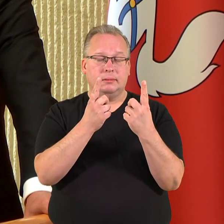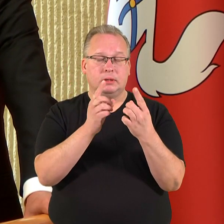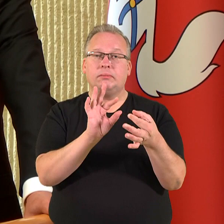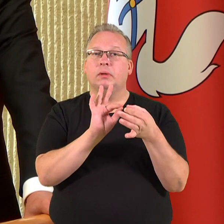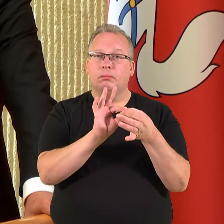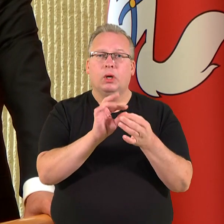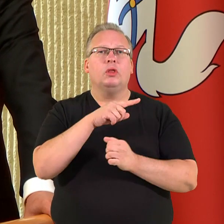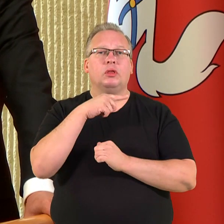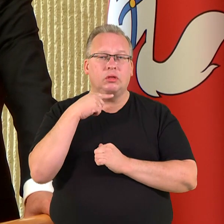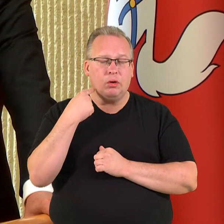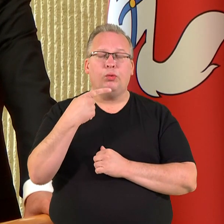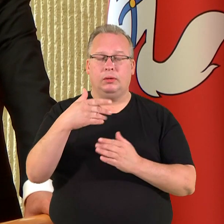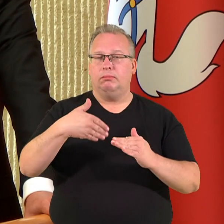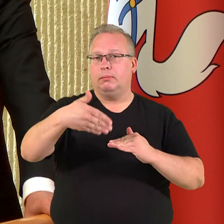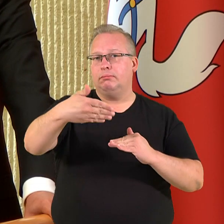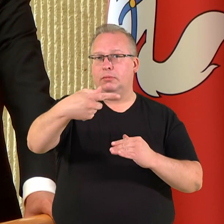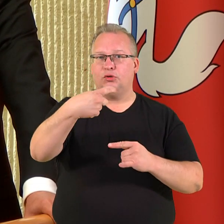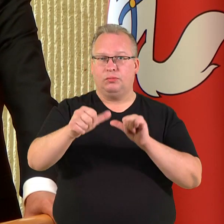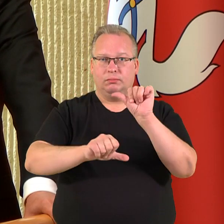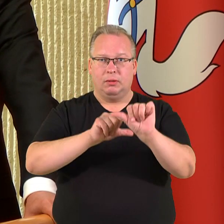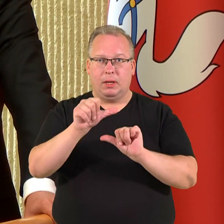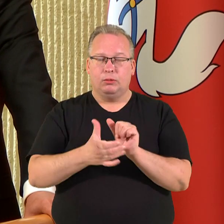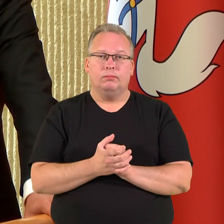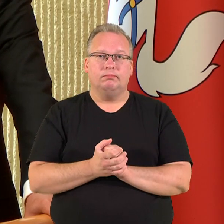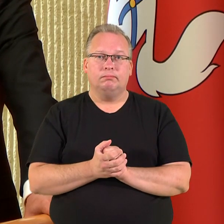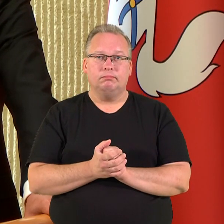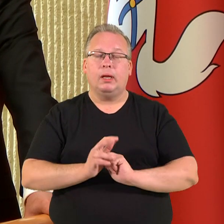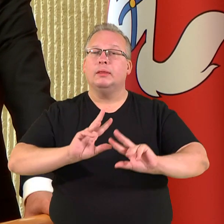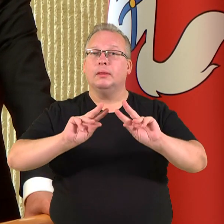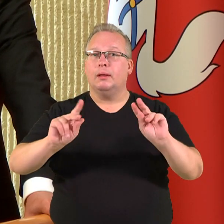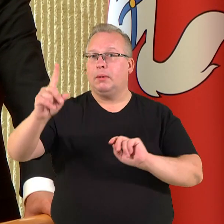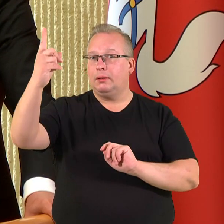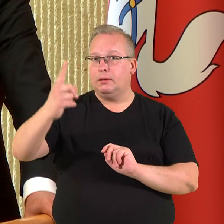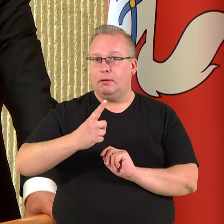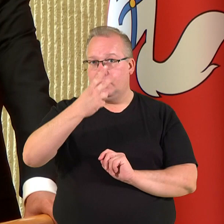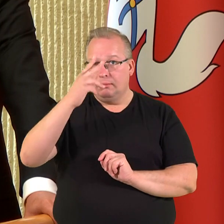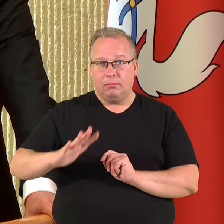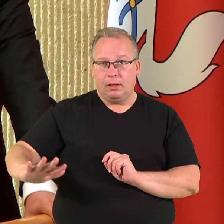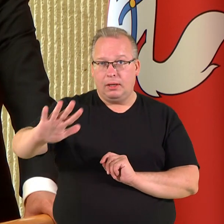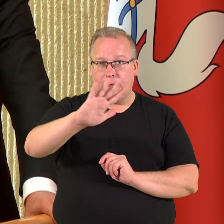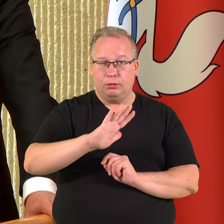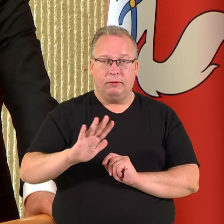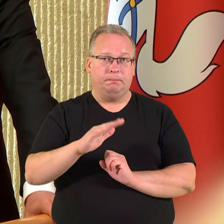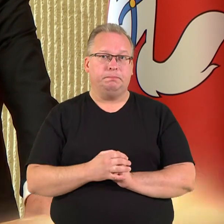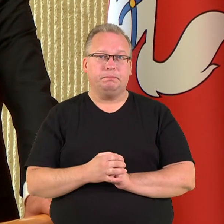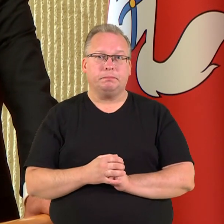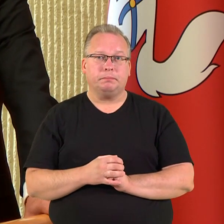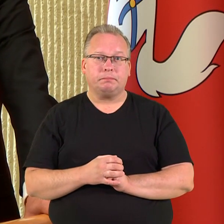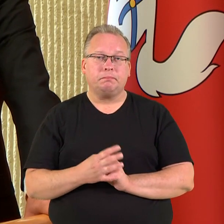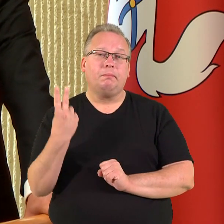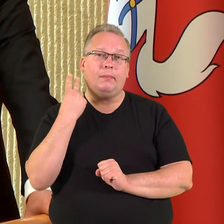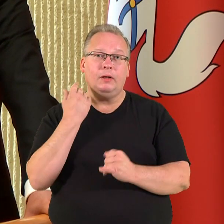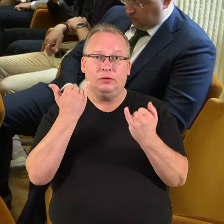dar daugybę šimtmečių. Te laimena Dievas Lietuva. May God